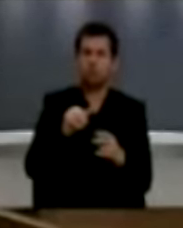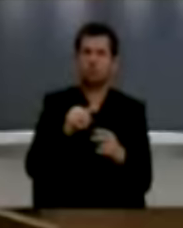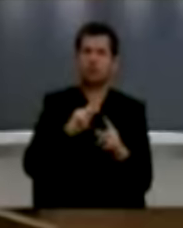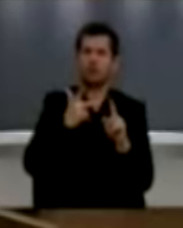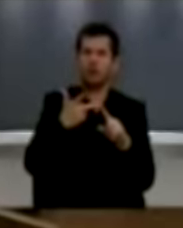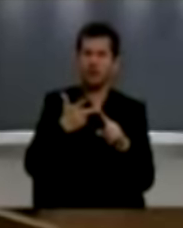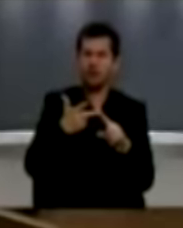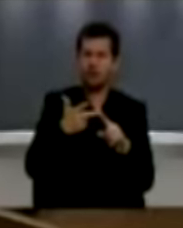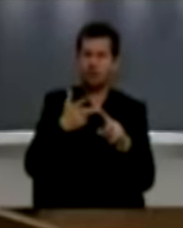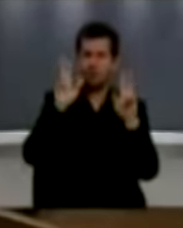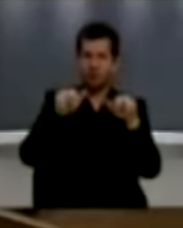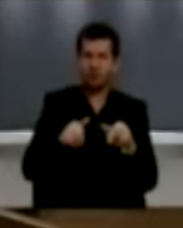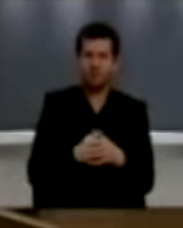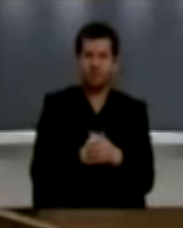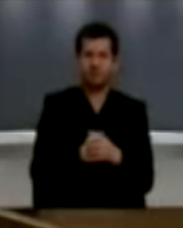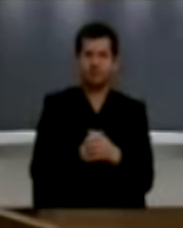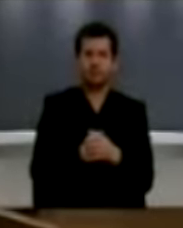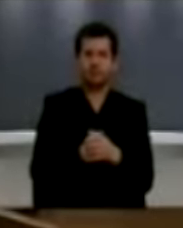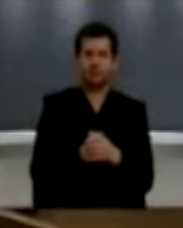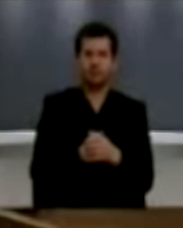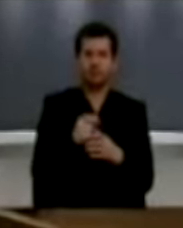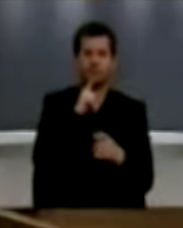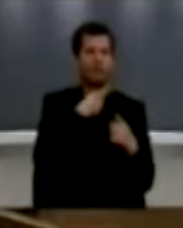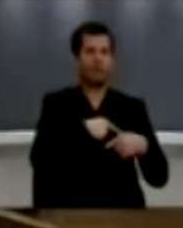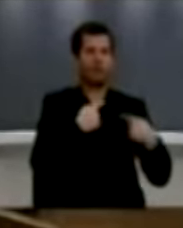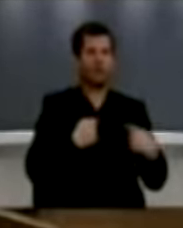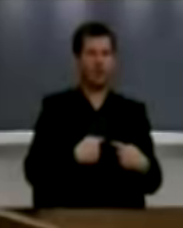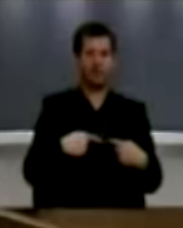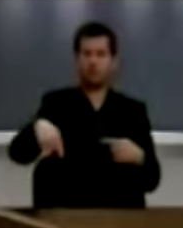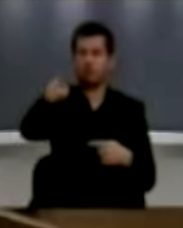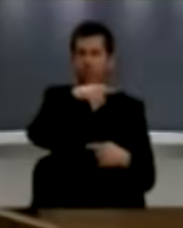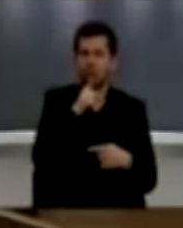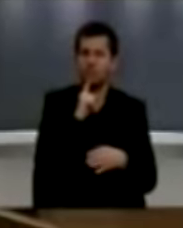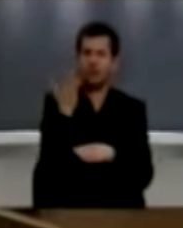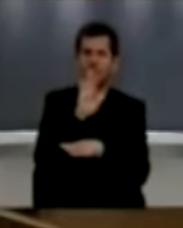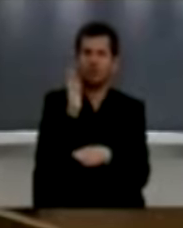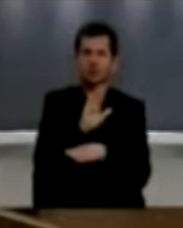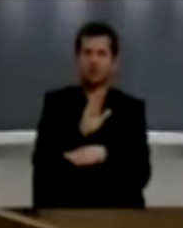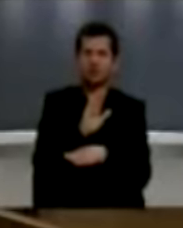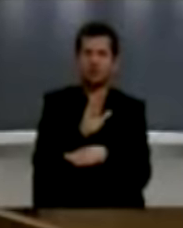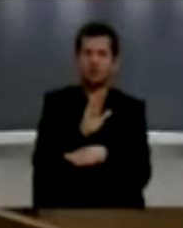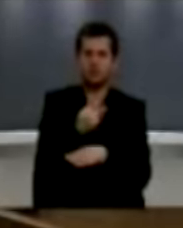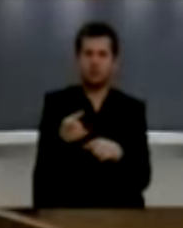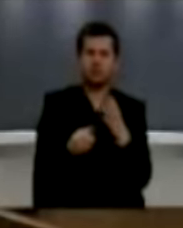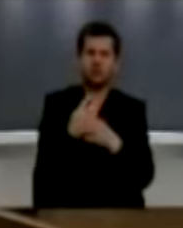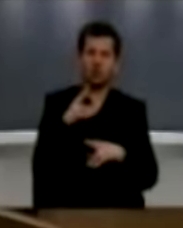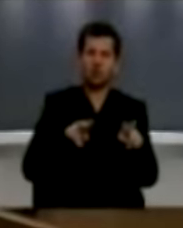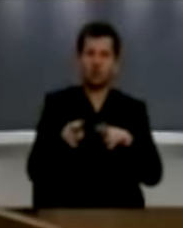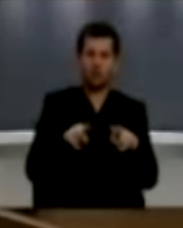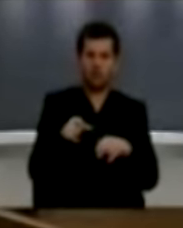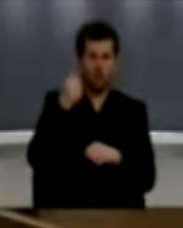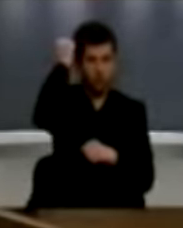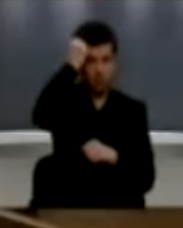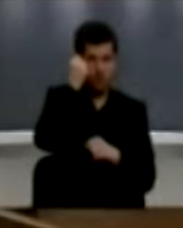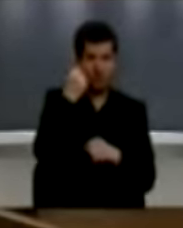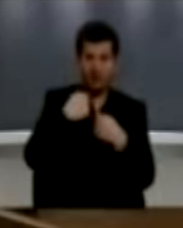opcioni i tretë, po opcioni i tretë në varët pivullnetit juj të ndëruar deputet. Ajo është kriimi i gjukatës Kosovës për